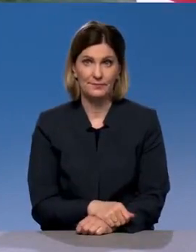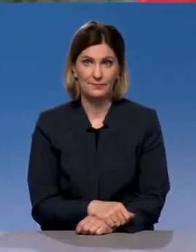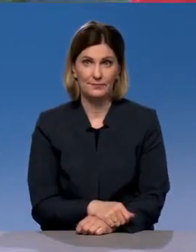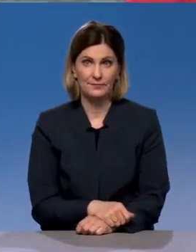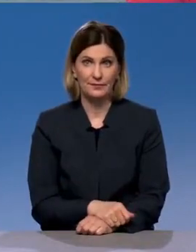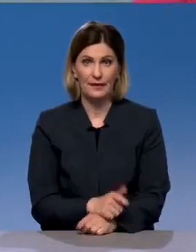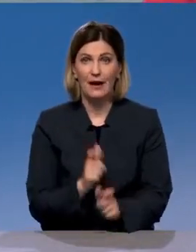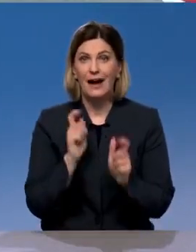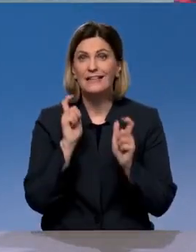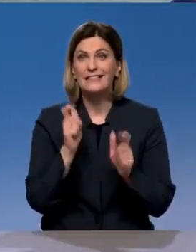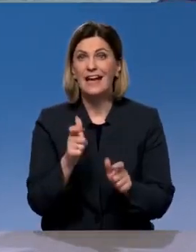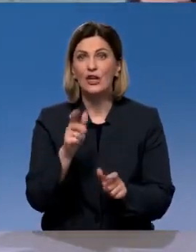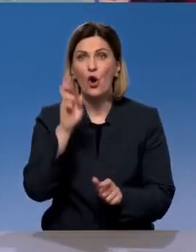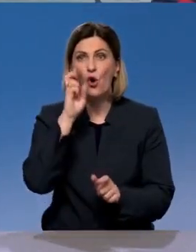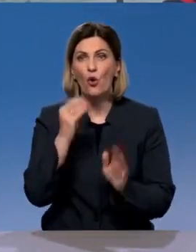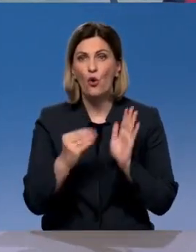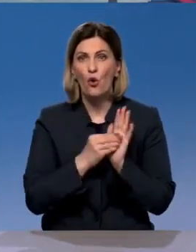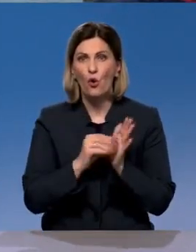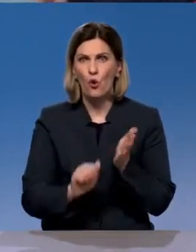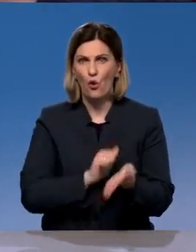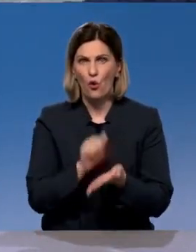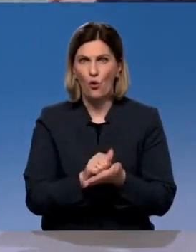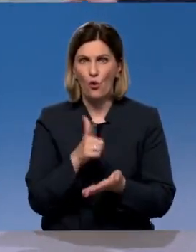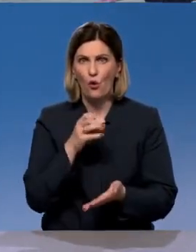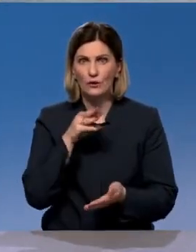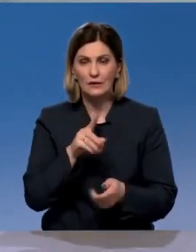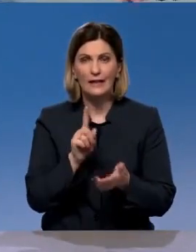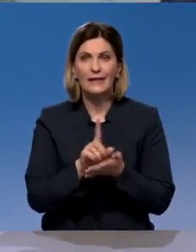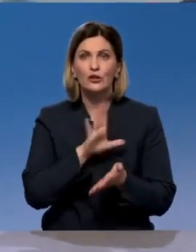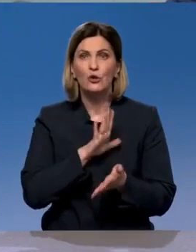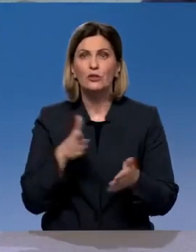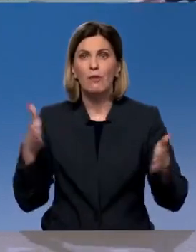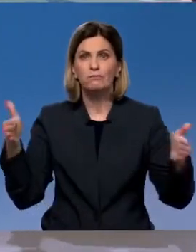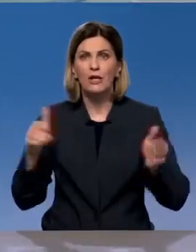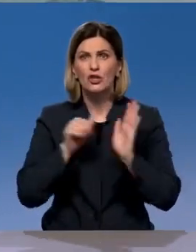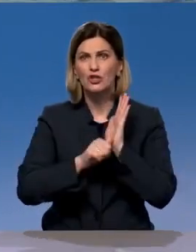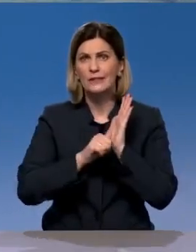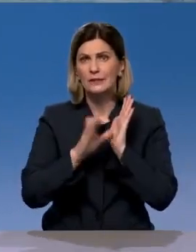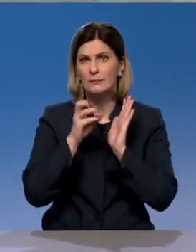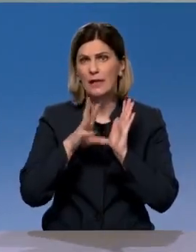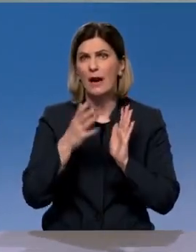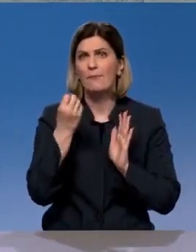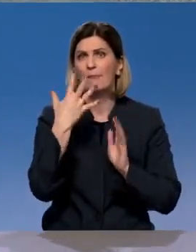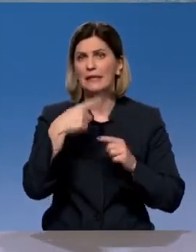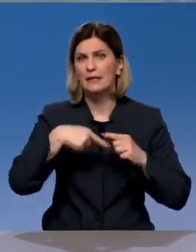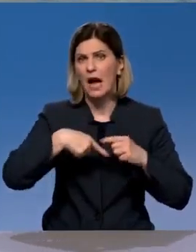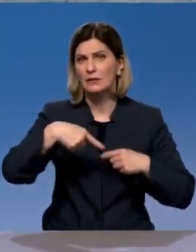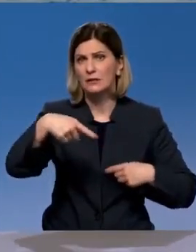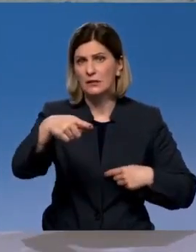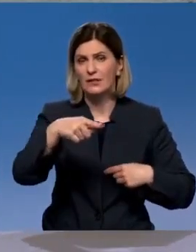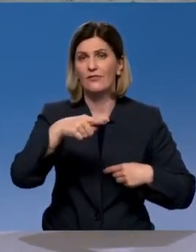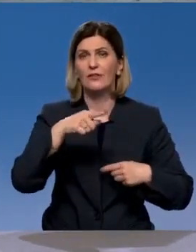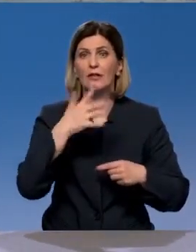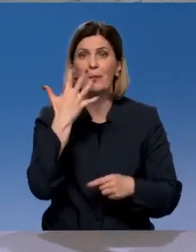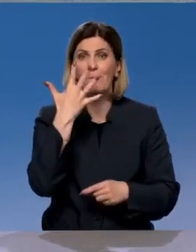Согласно ГОСТу, размер ямы не должен превышать 60 сантиметров в ширину, 15 в длину и 5 сантиметров